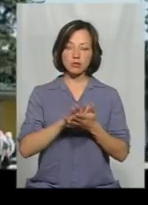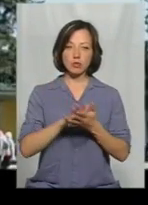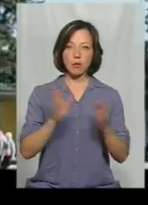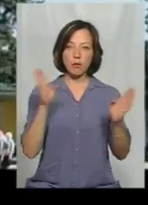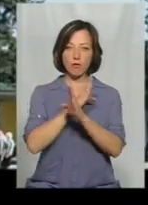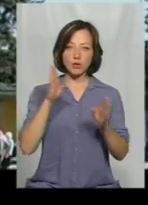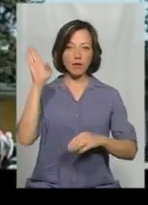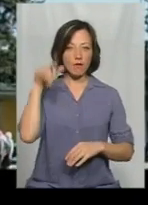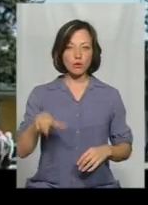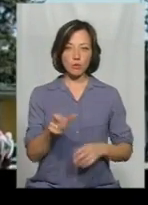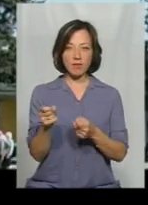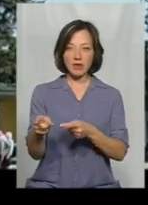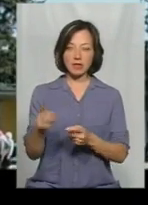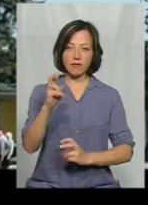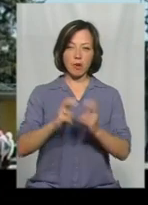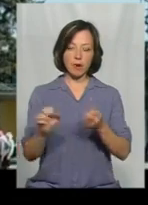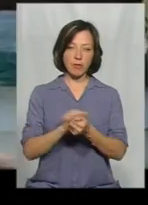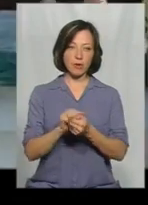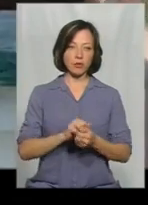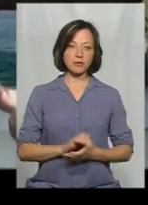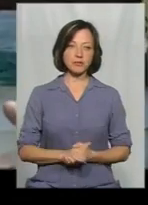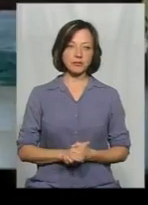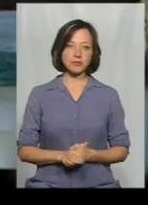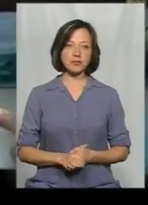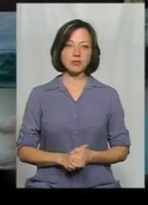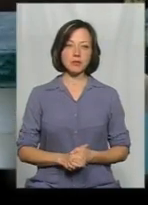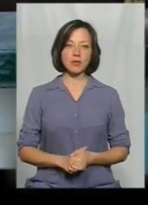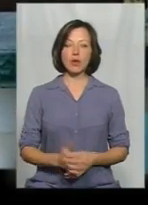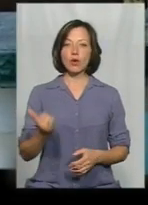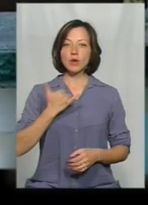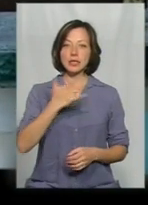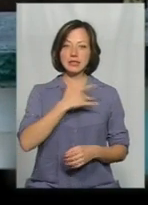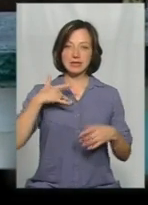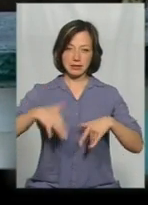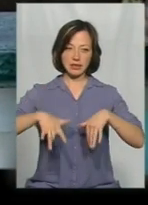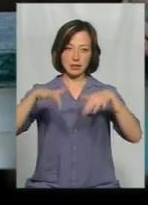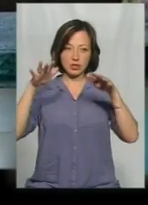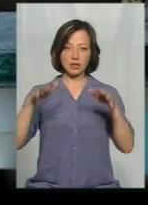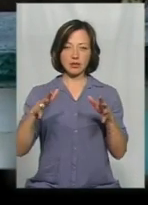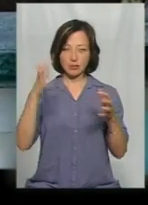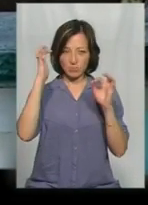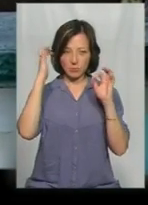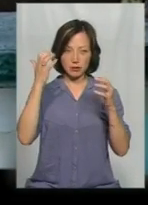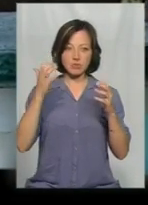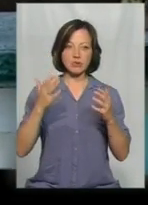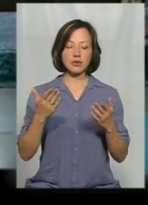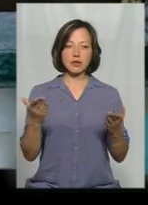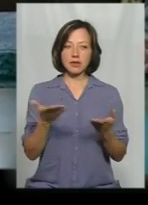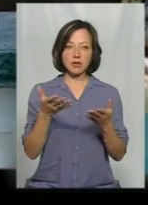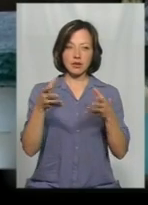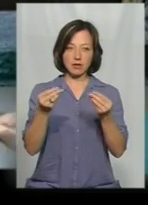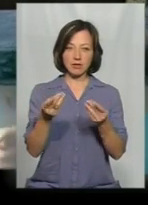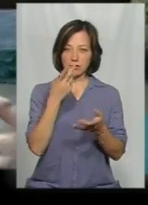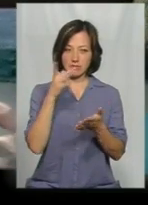повітря та водойми викидами з паперової фабрики. Одна ж сажа, не за що не взятися, не за що не